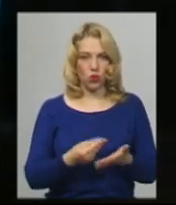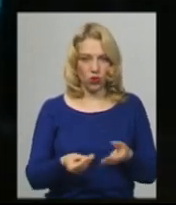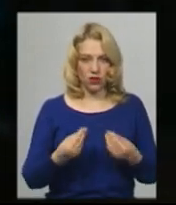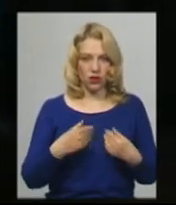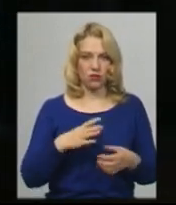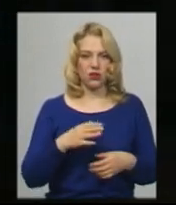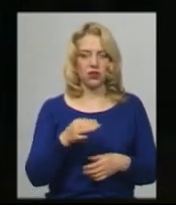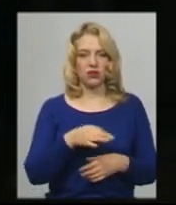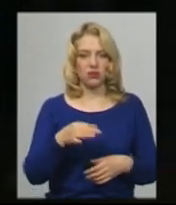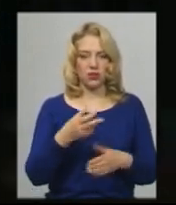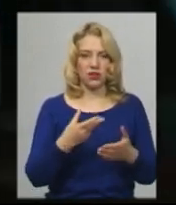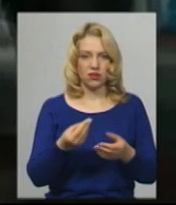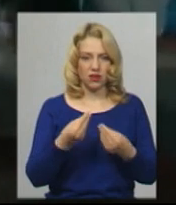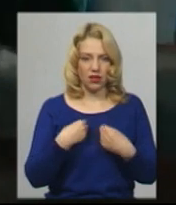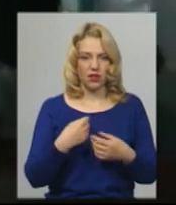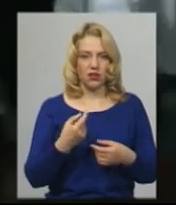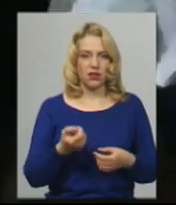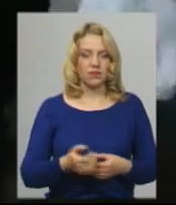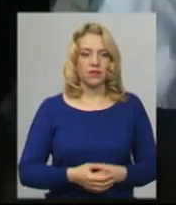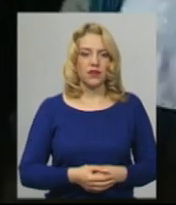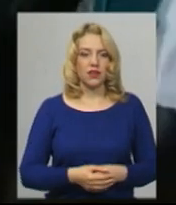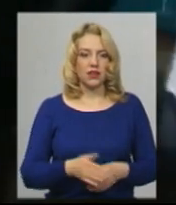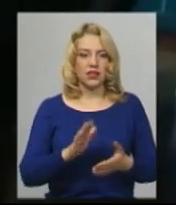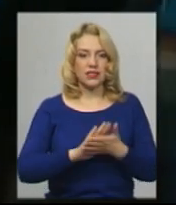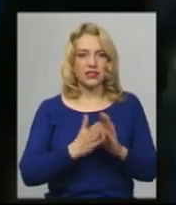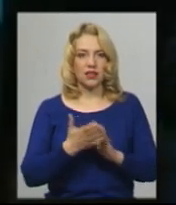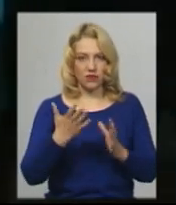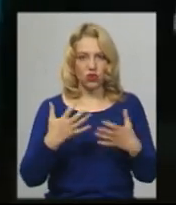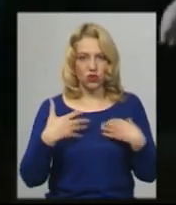педжетів. Стан вашого здоров'я повіршується?